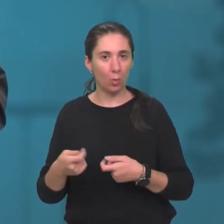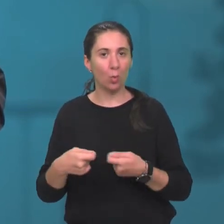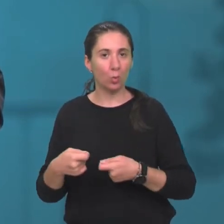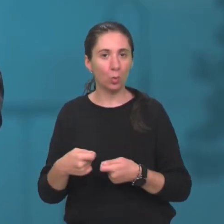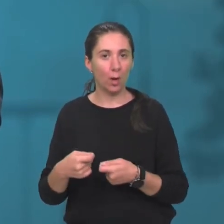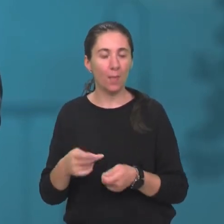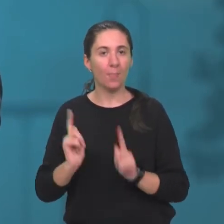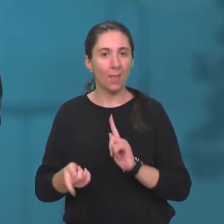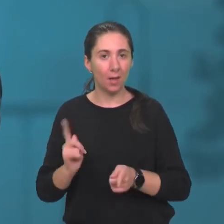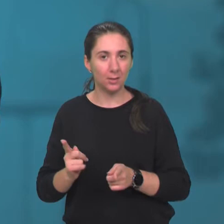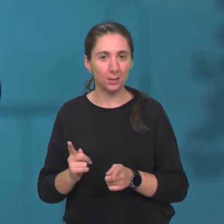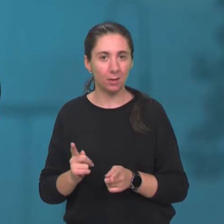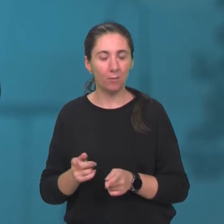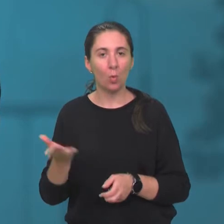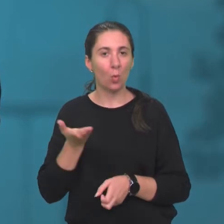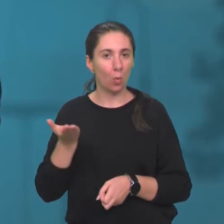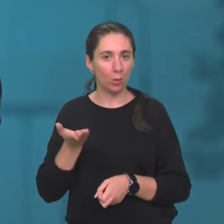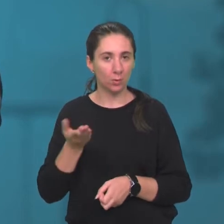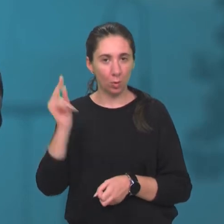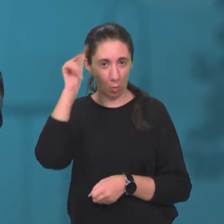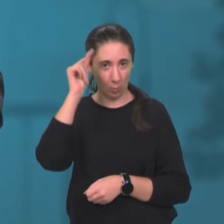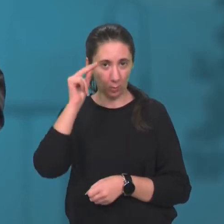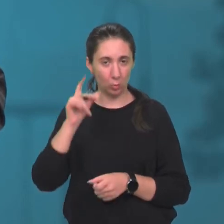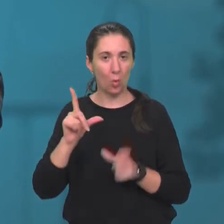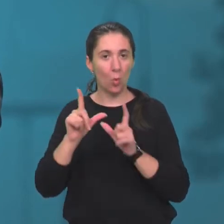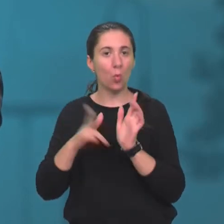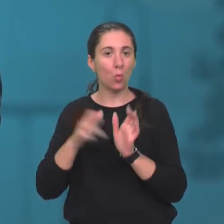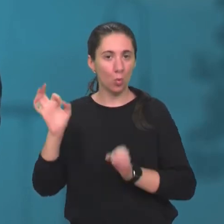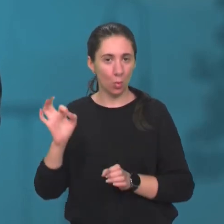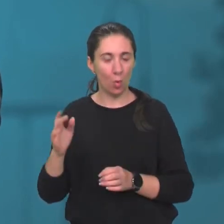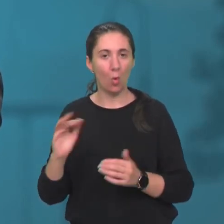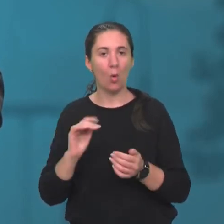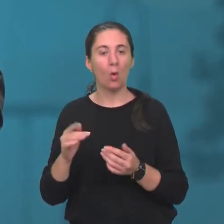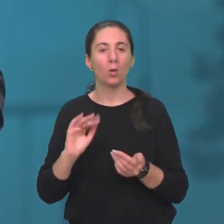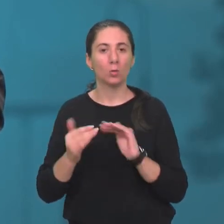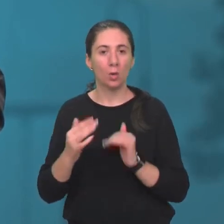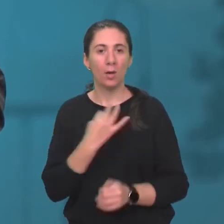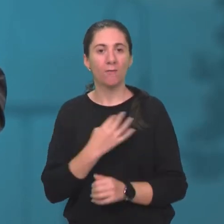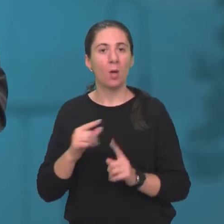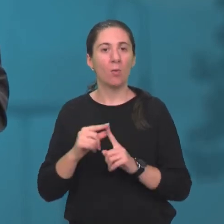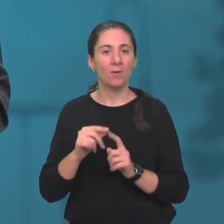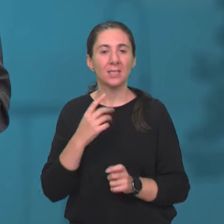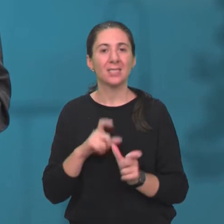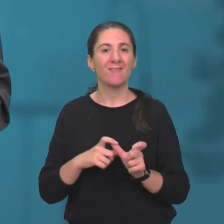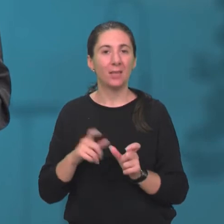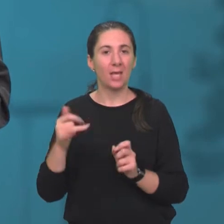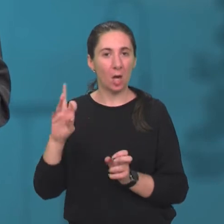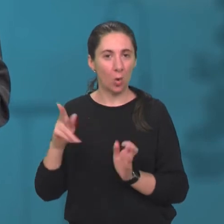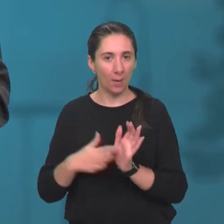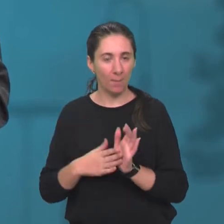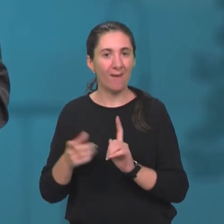udruga nastavnika u djelatnosti ugostiteljskog obrazovanja UNUO u suradnji s hrvatskom provincijom Svetog Jeronima